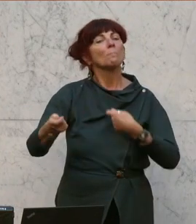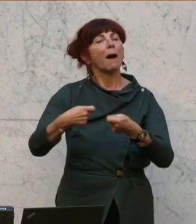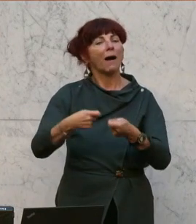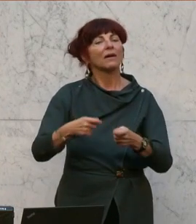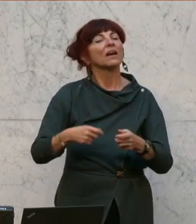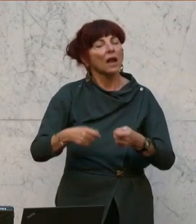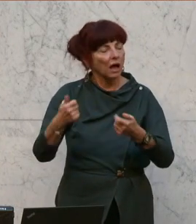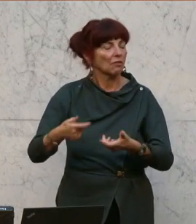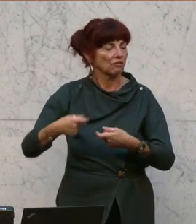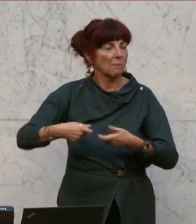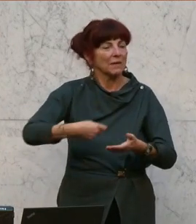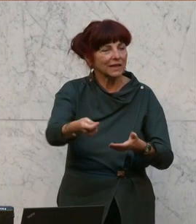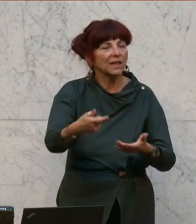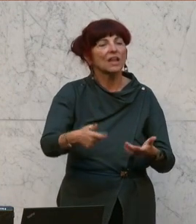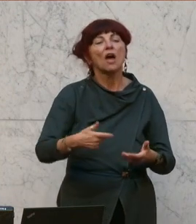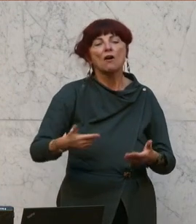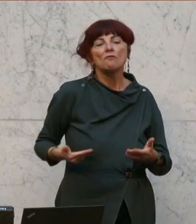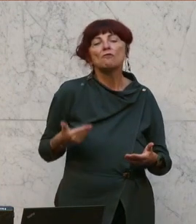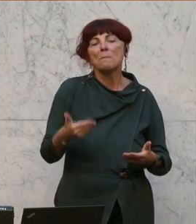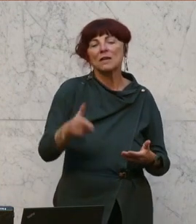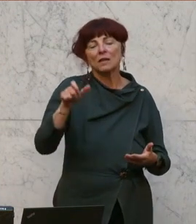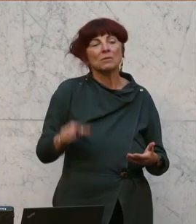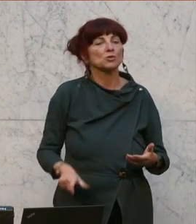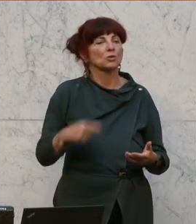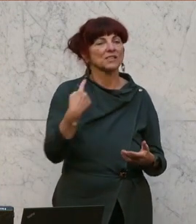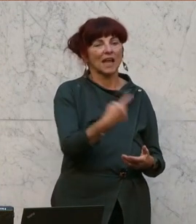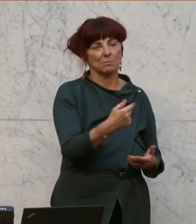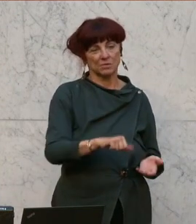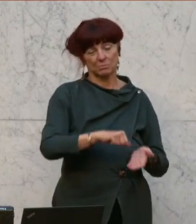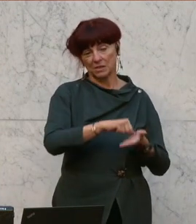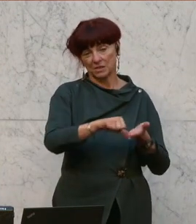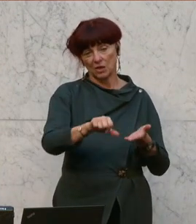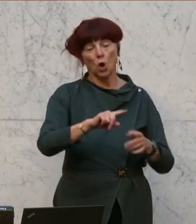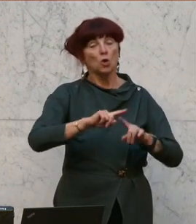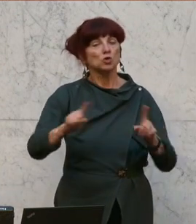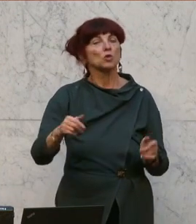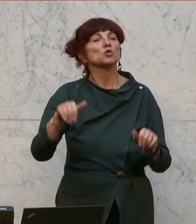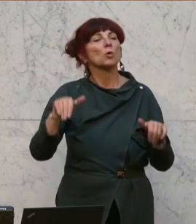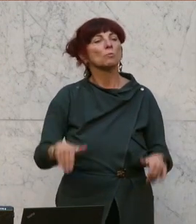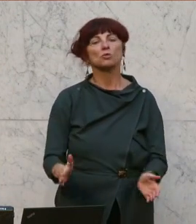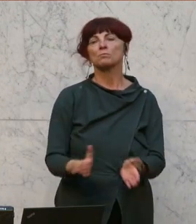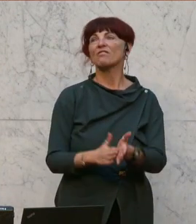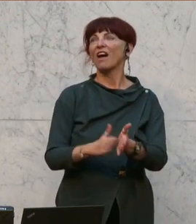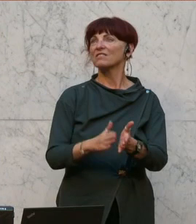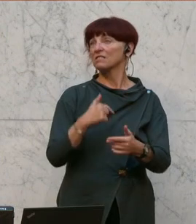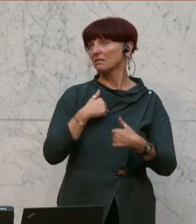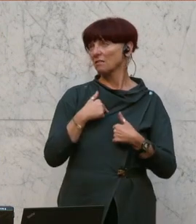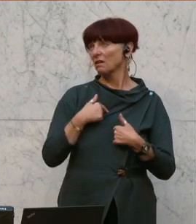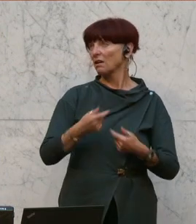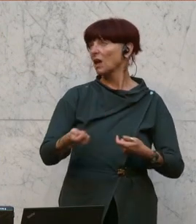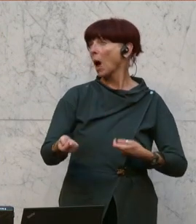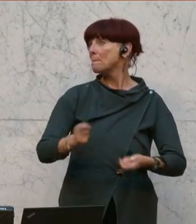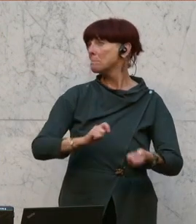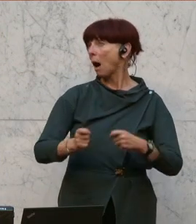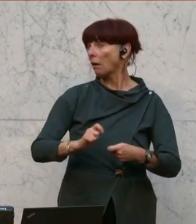zahlt der Vermieter. Ansonsten muss der Vermieter beweisen, dass er nichts mit der Arbeit des Maklers zu tun hat. Das